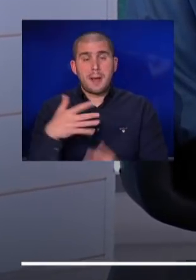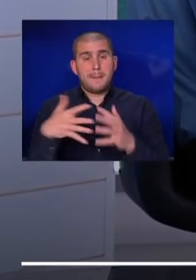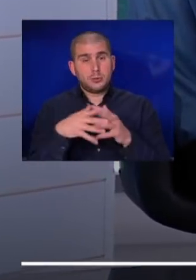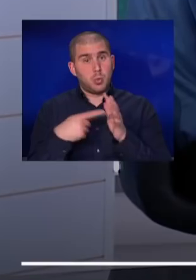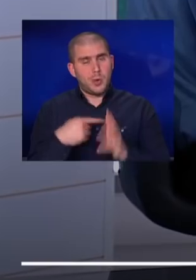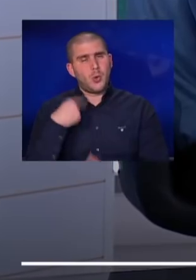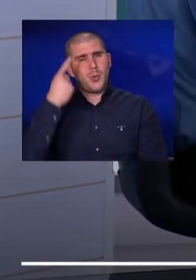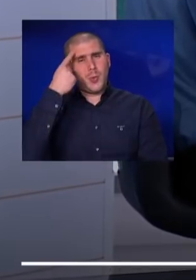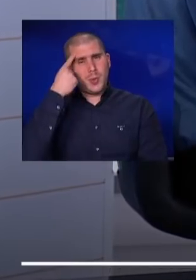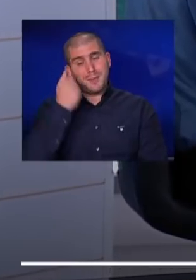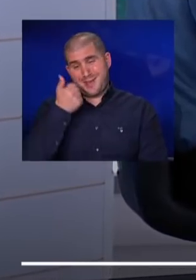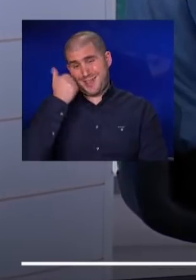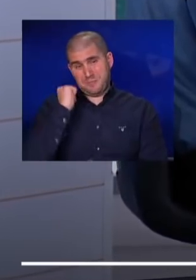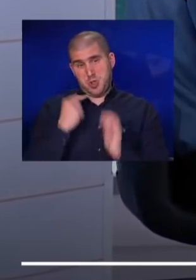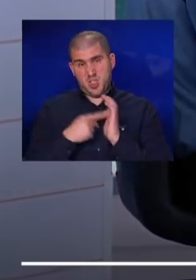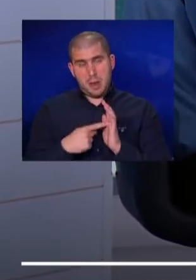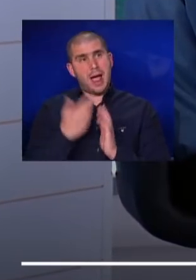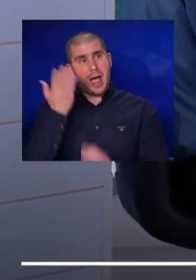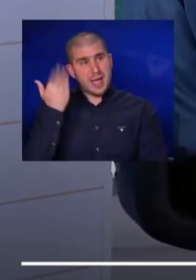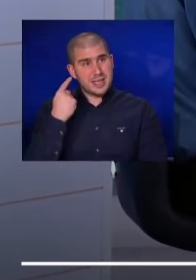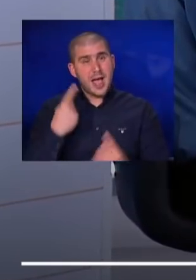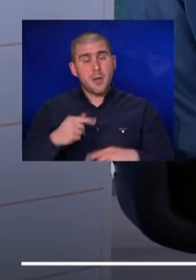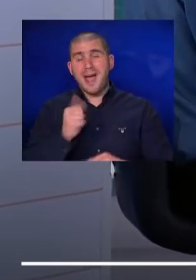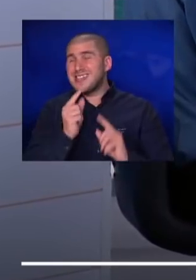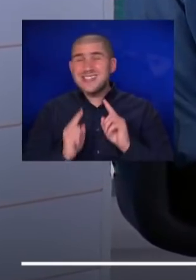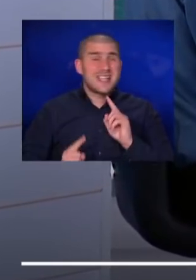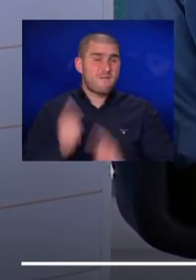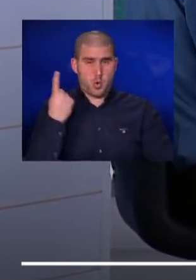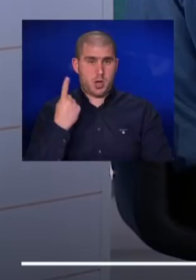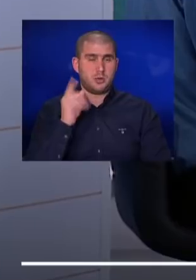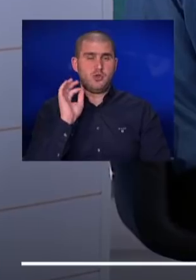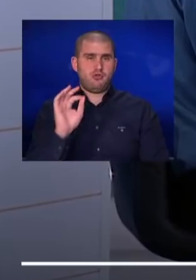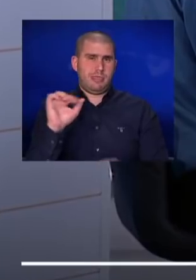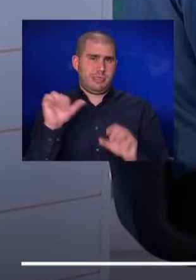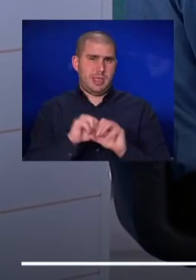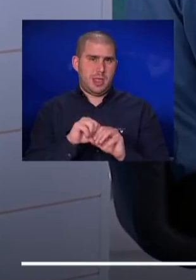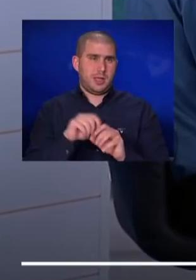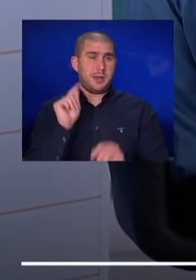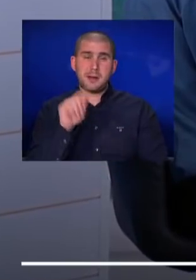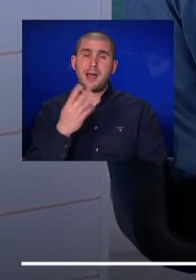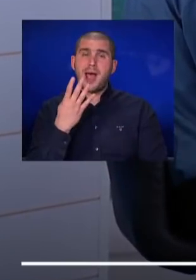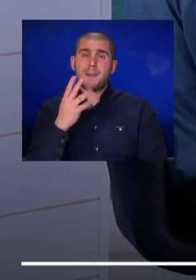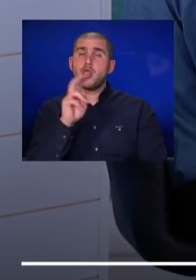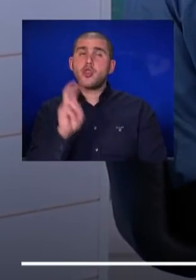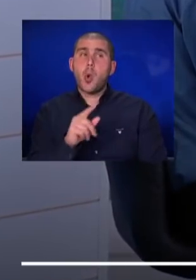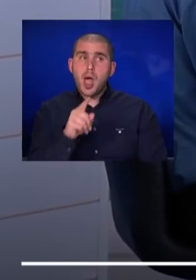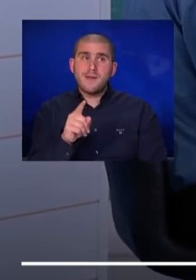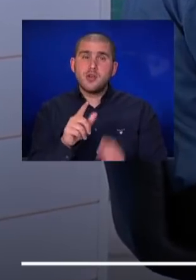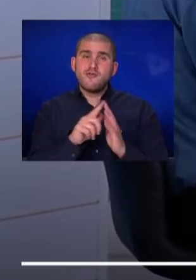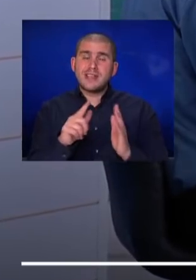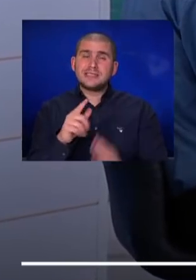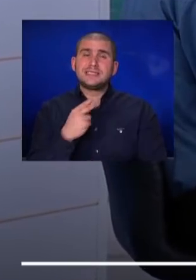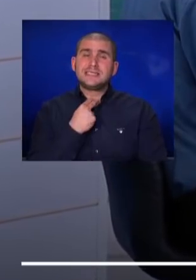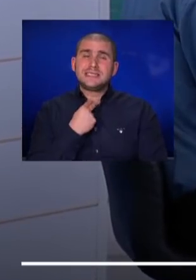אנחנו יודעים, רק אתמול היה היום הגבוה ביותר של הדלק והתחנה, הם הגיעו שם ל-4 דולר ו-17 סנט.